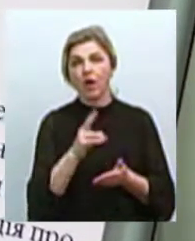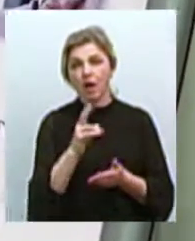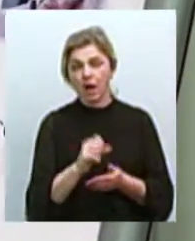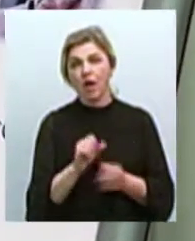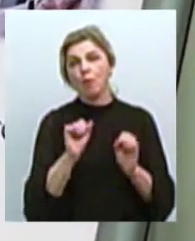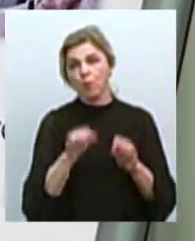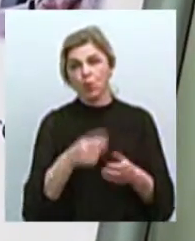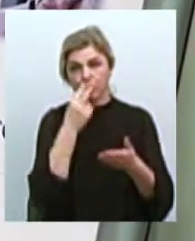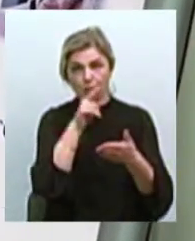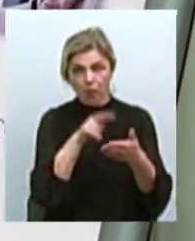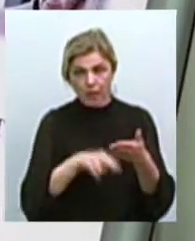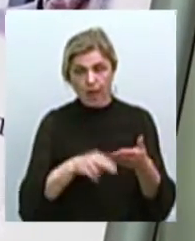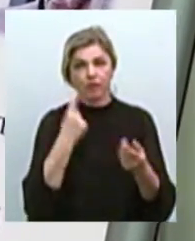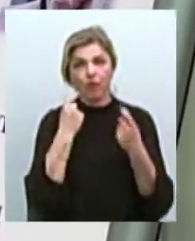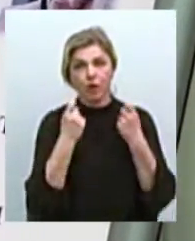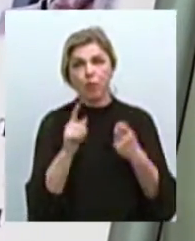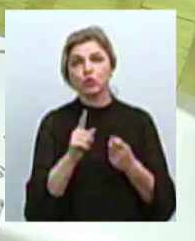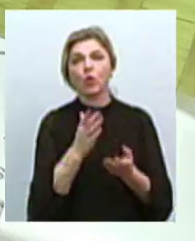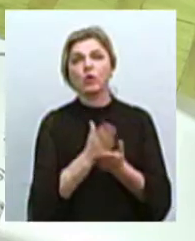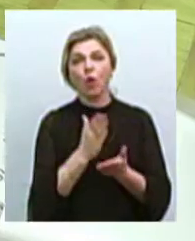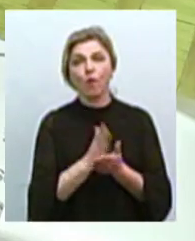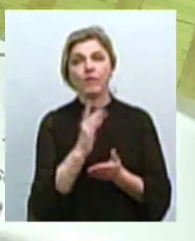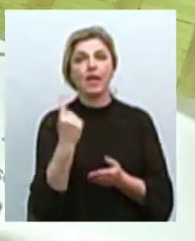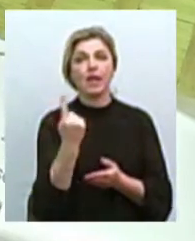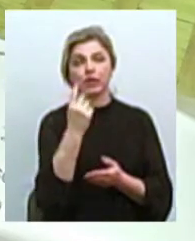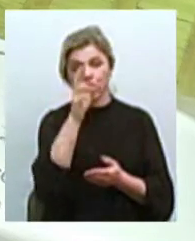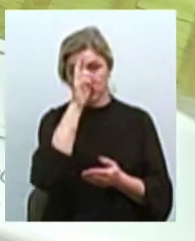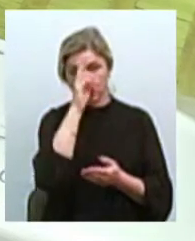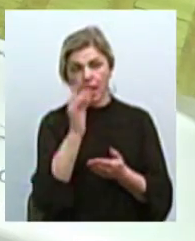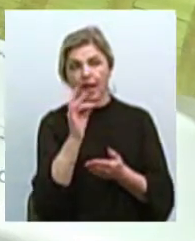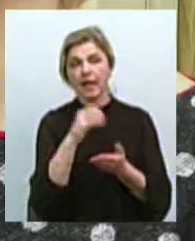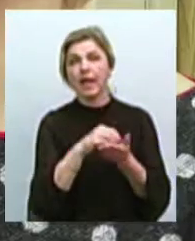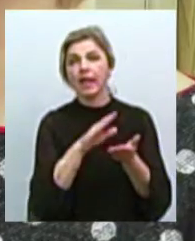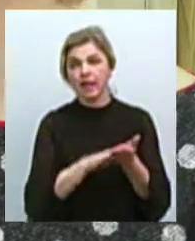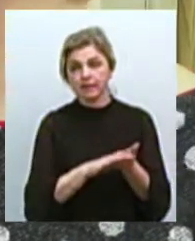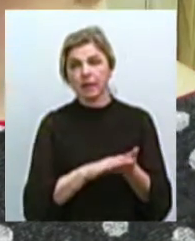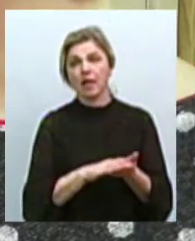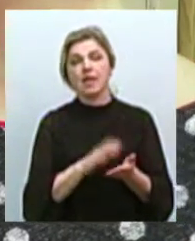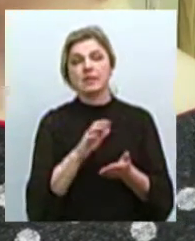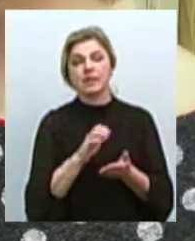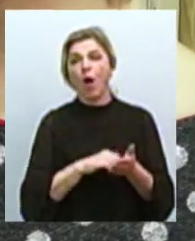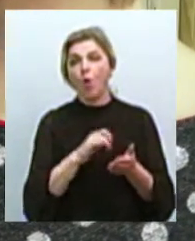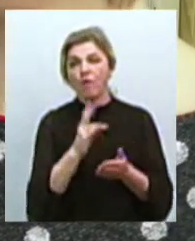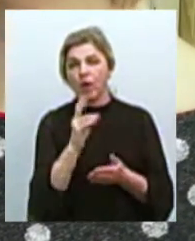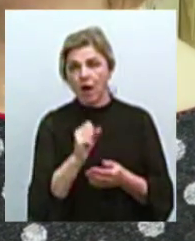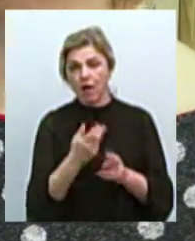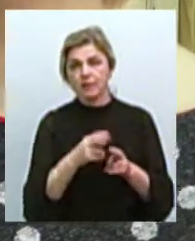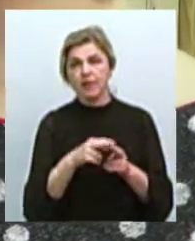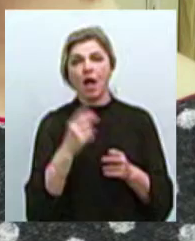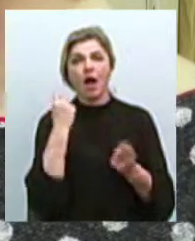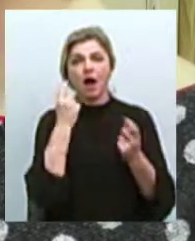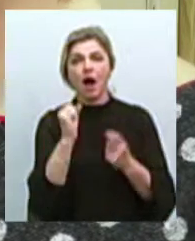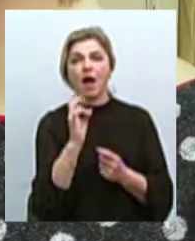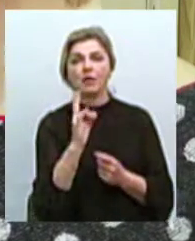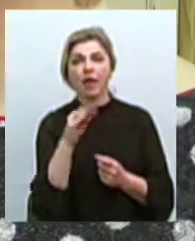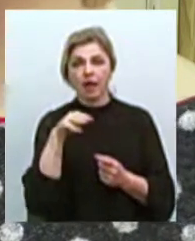перегляду тієї інформації, яка знаходиться в єдиному державному реєстрі застрахованих осіб. Це анкетні дані, це дані про